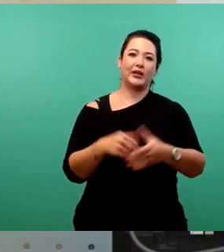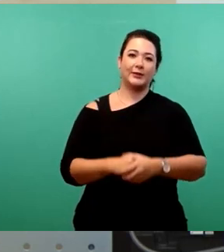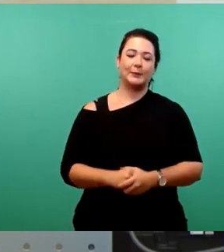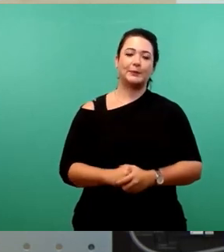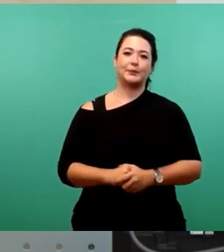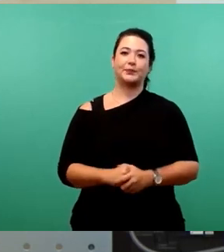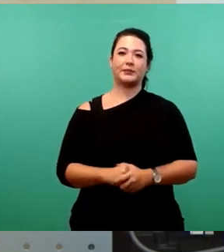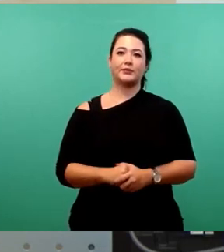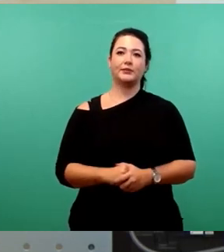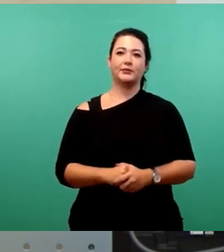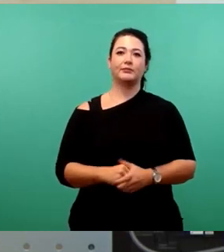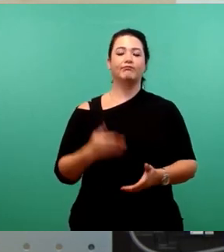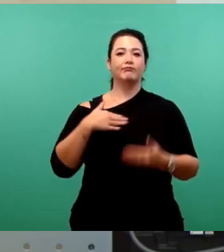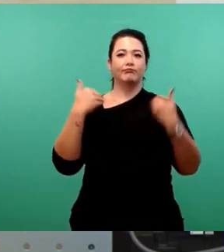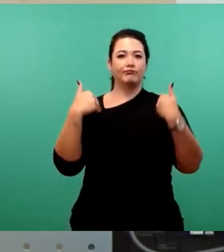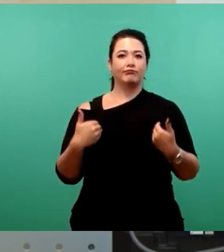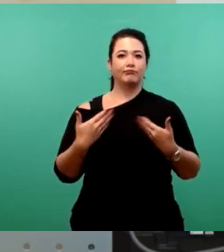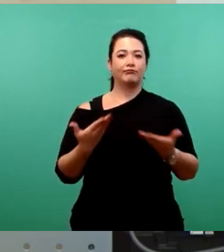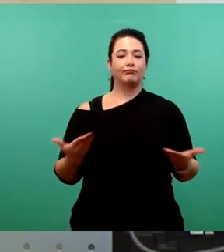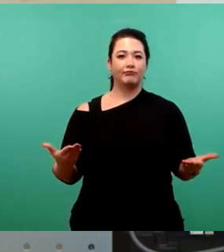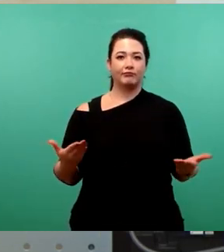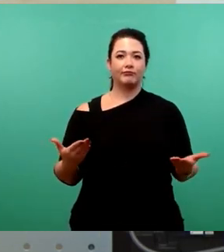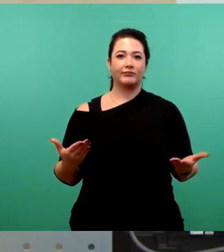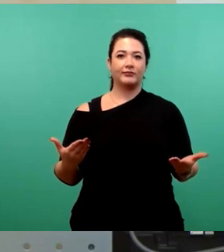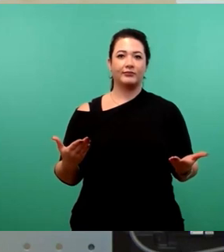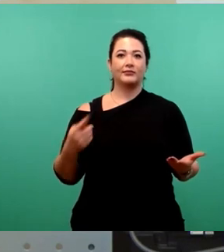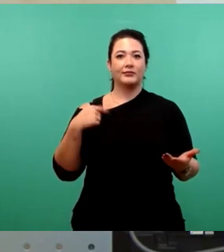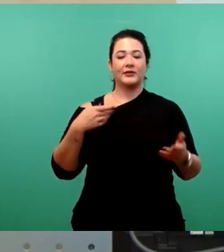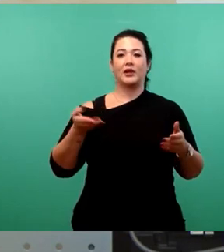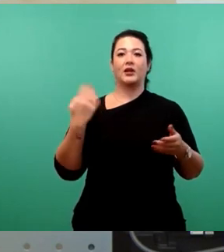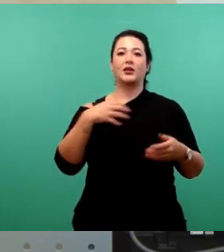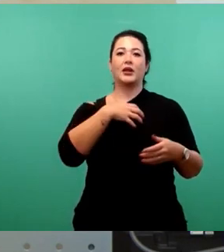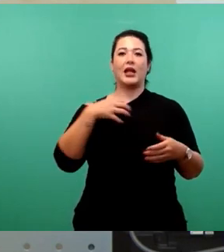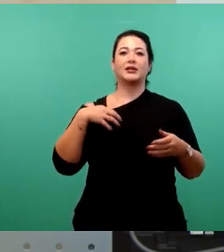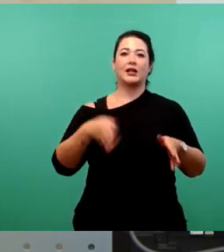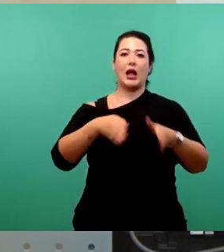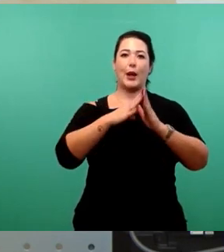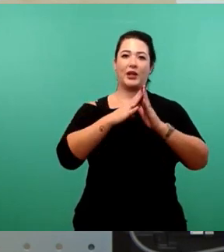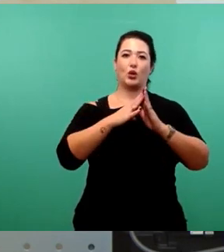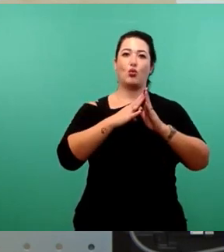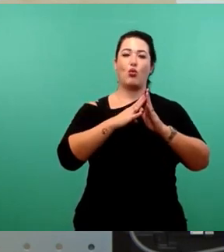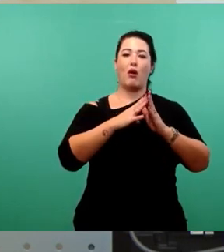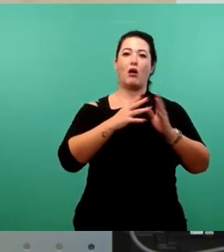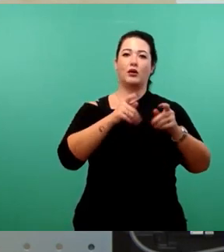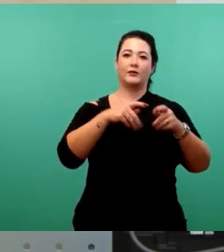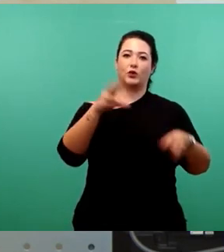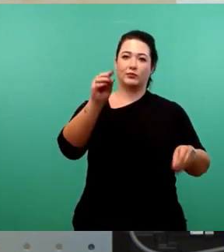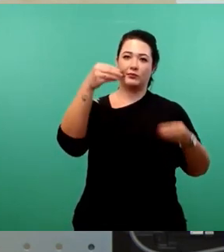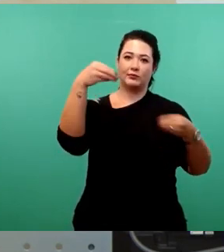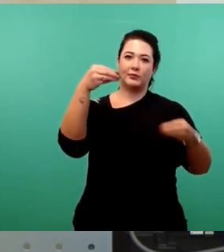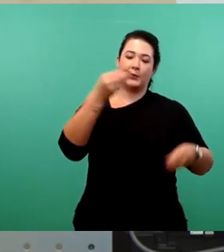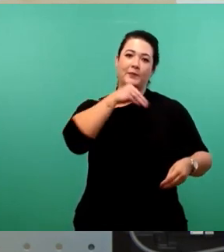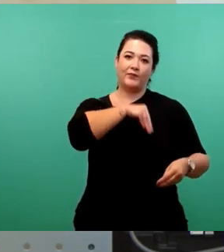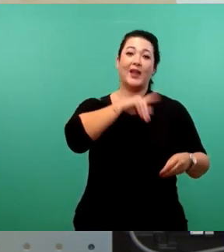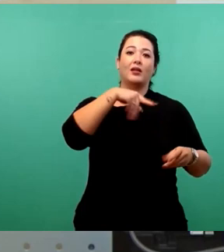Zu meiner Person, ich habe das Abitur in Dresden abgelegt, habe dann die Stadt Dresden allerdings erst mal